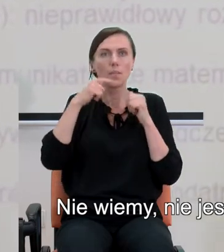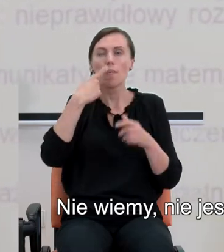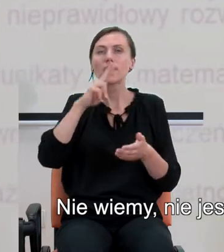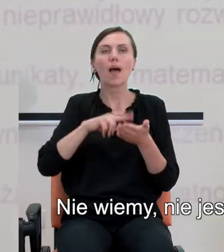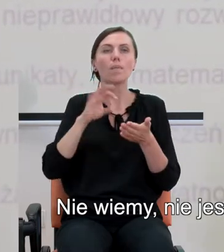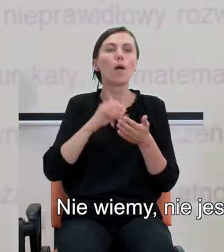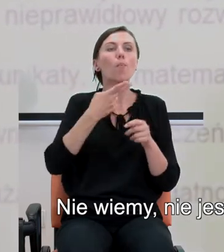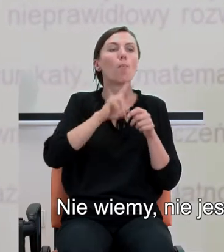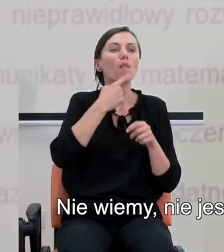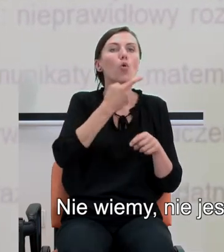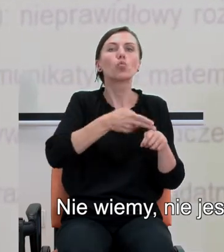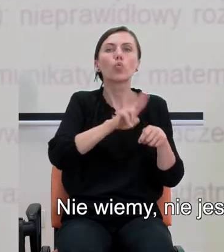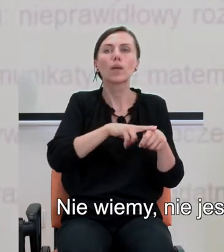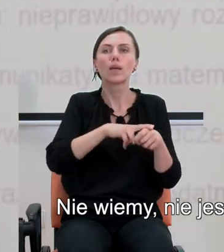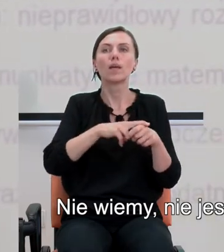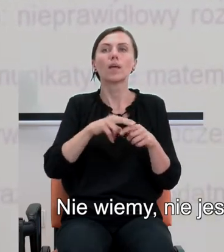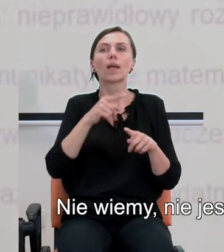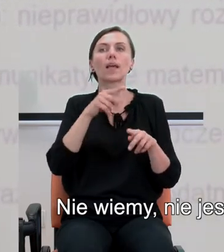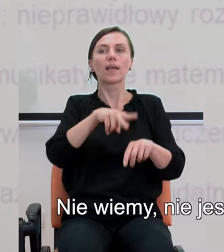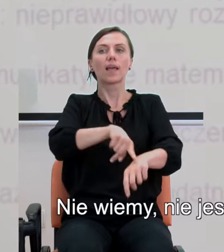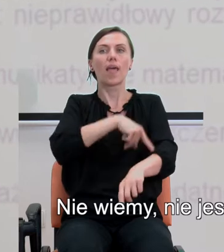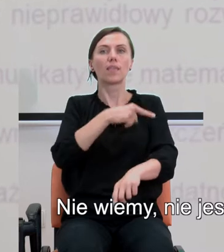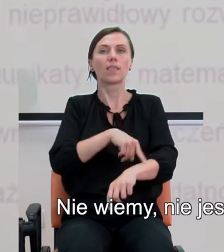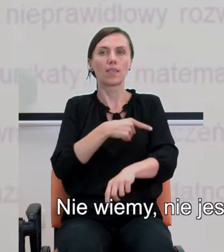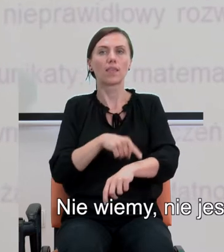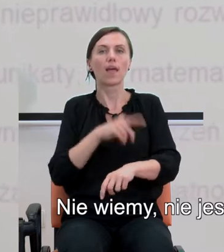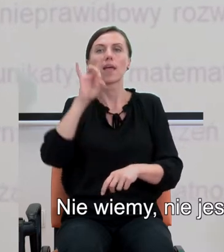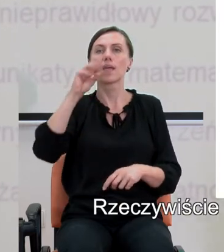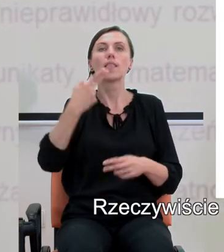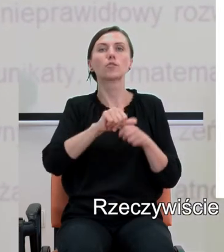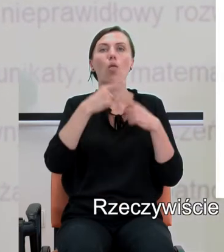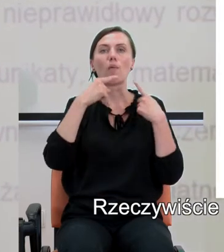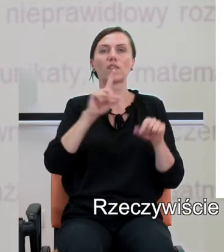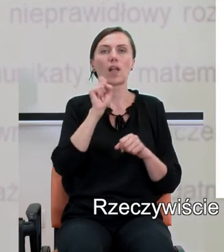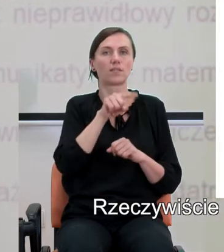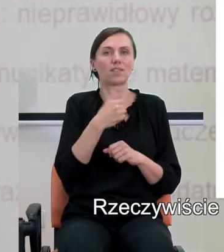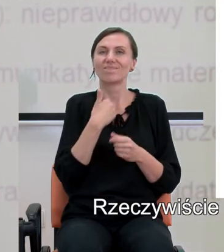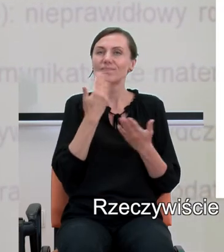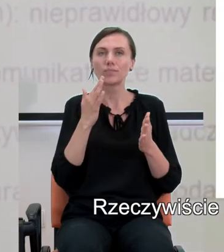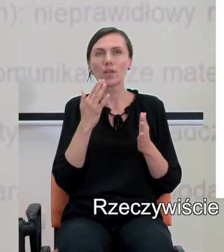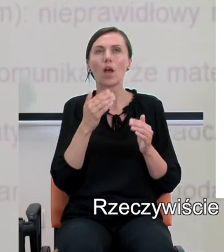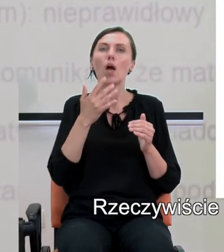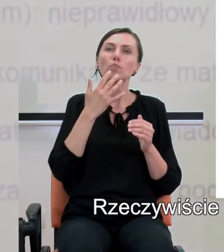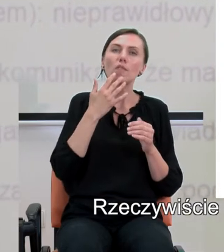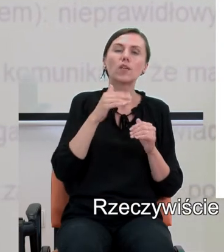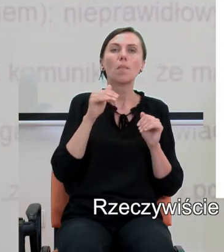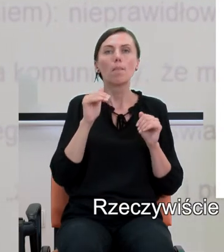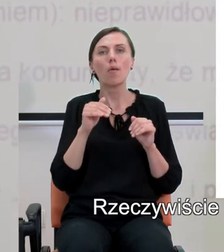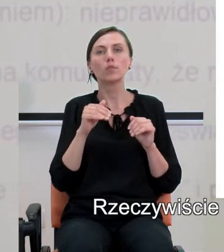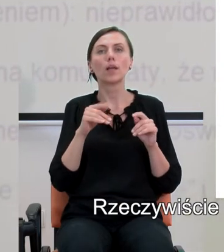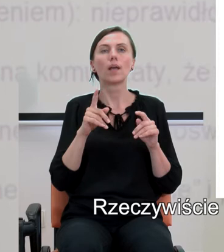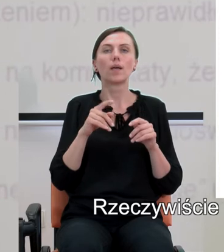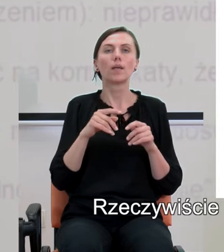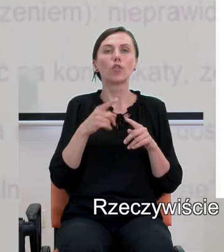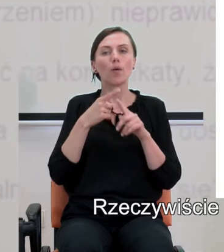konkretnego genu, który byłby odpowiedzialny za to. Rzeczywiście mówi się o pewnym pokrewieństwie z